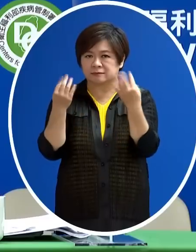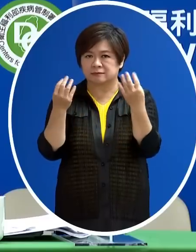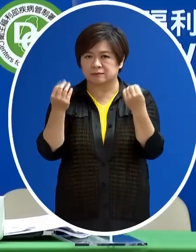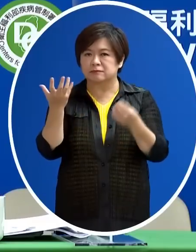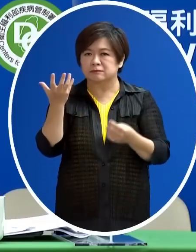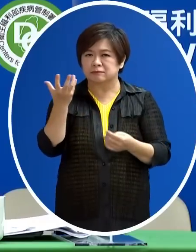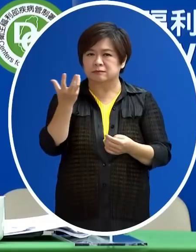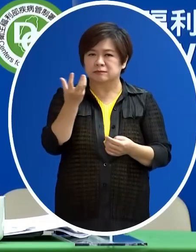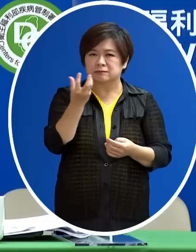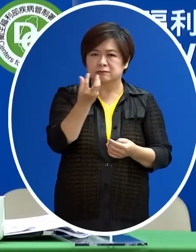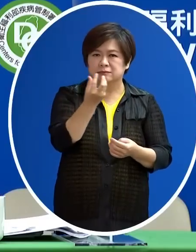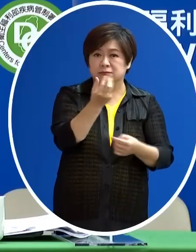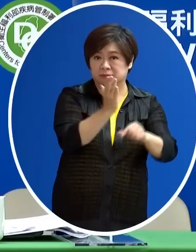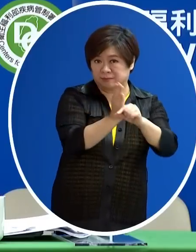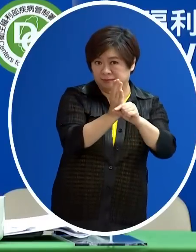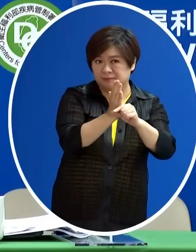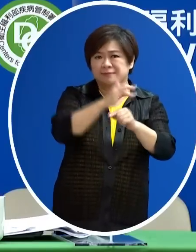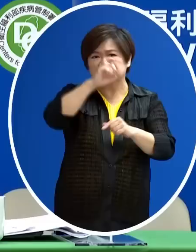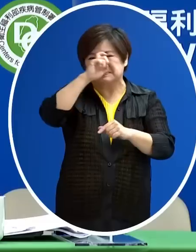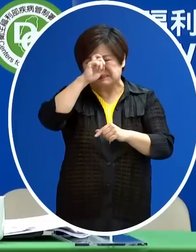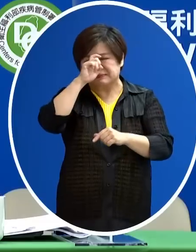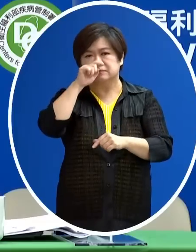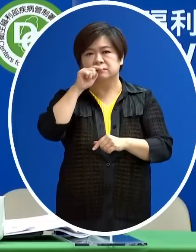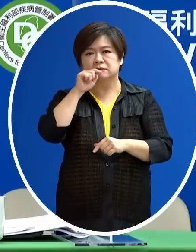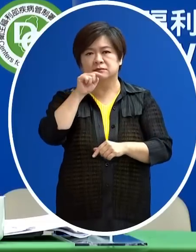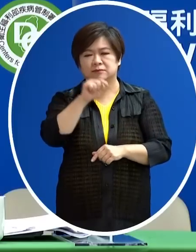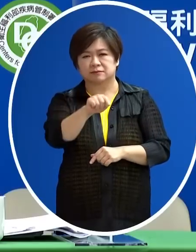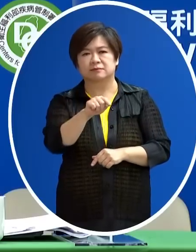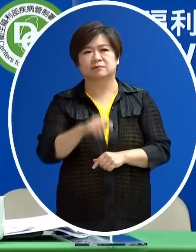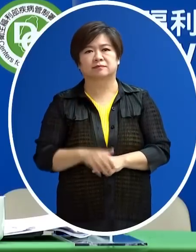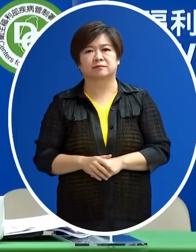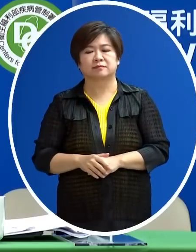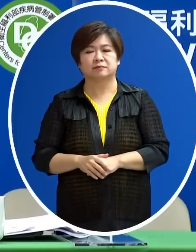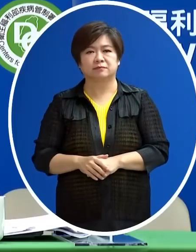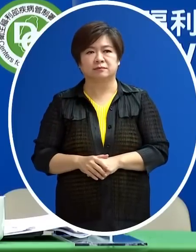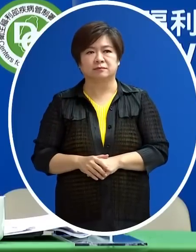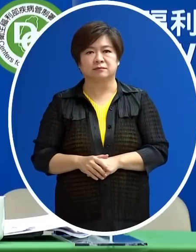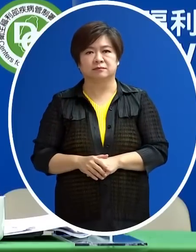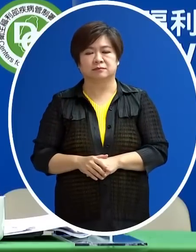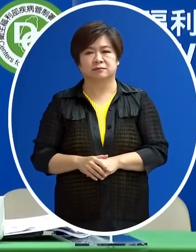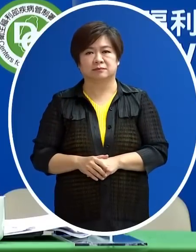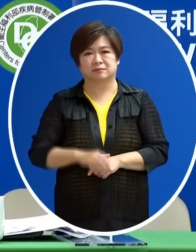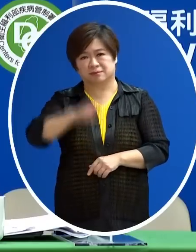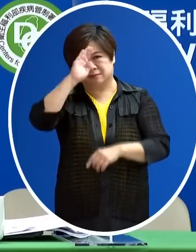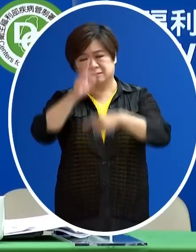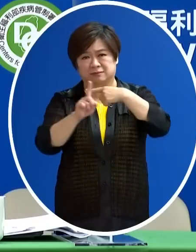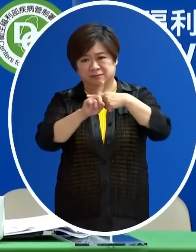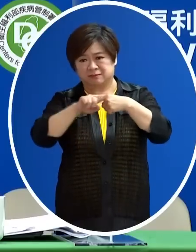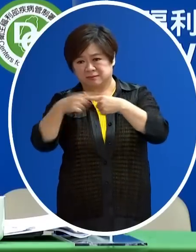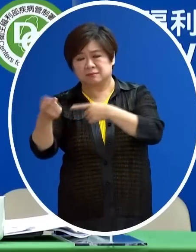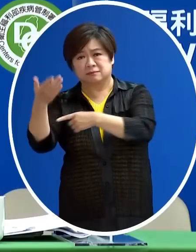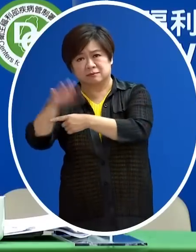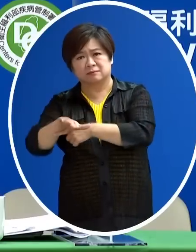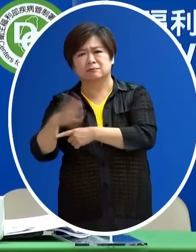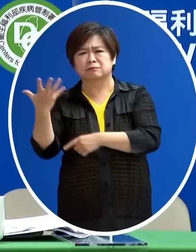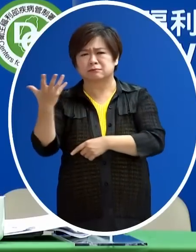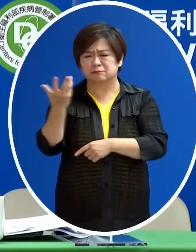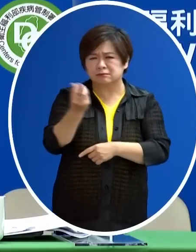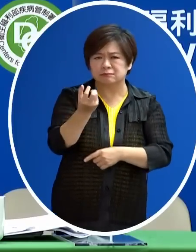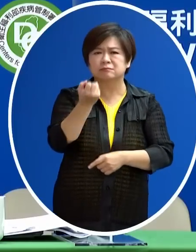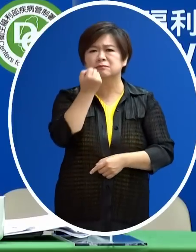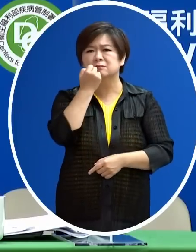下降當然是希望說這個死亡致死率就會降得比較低一點